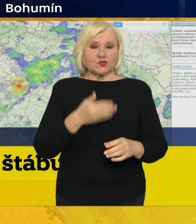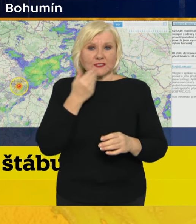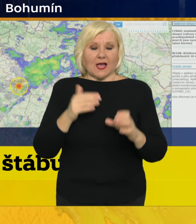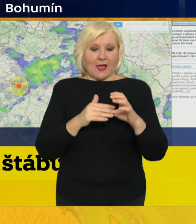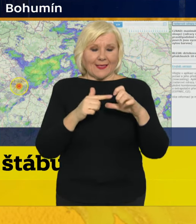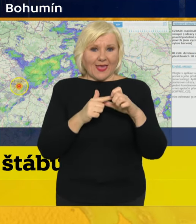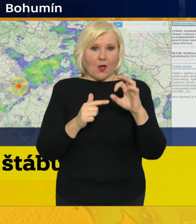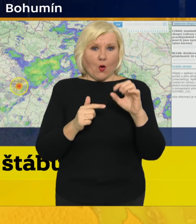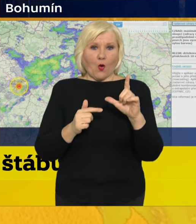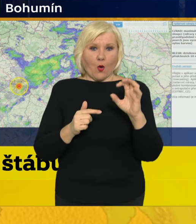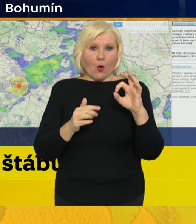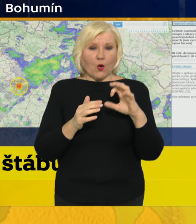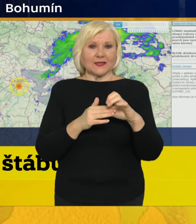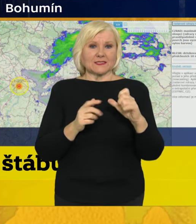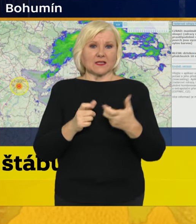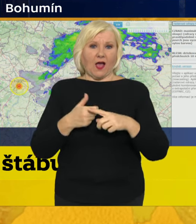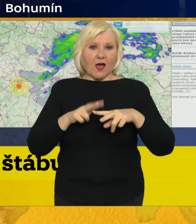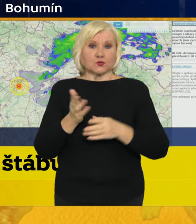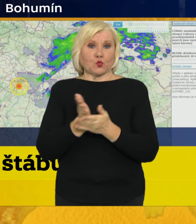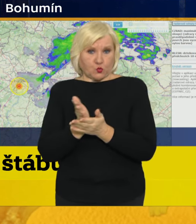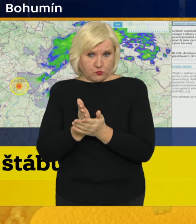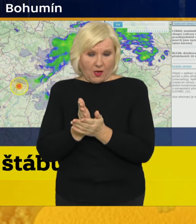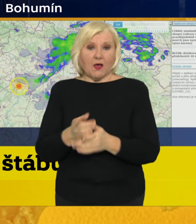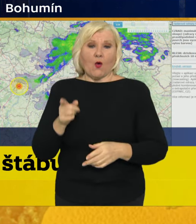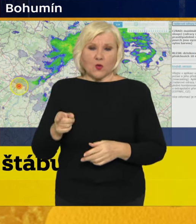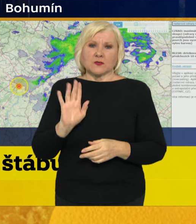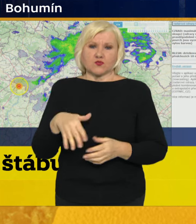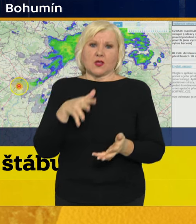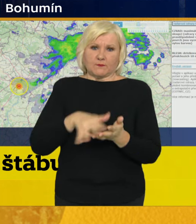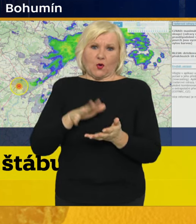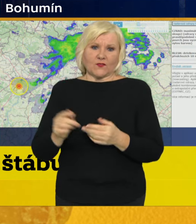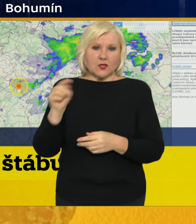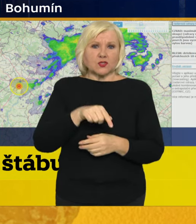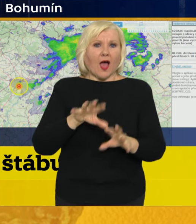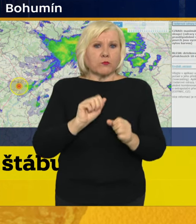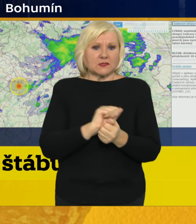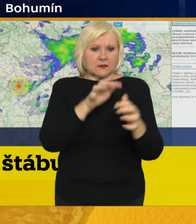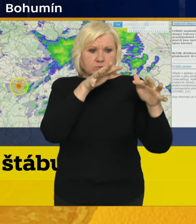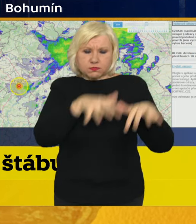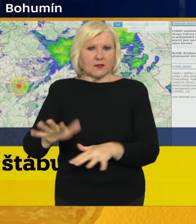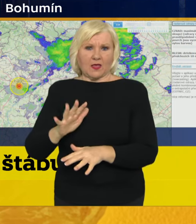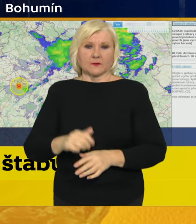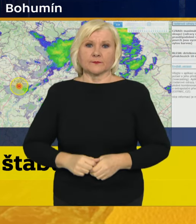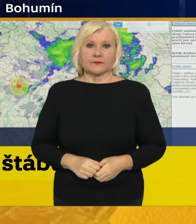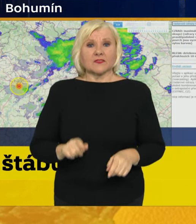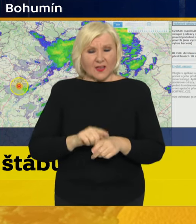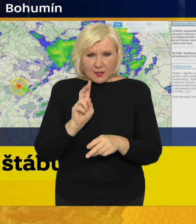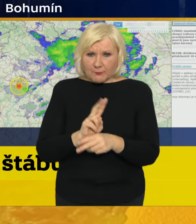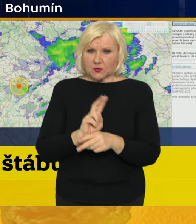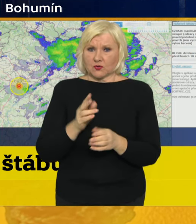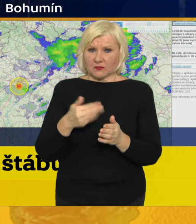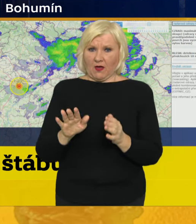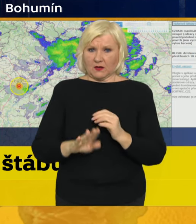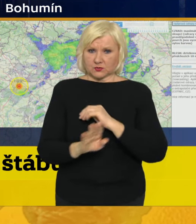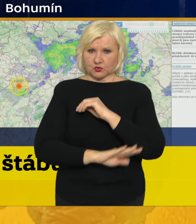mohla operativně prověřit tak, aby nedocházelo k sesuvům půdy. Nadále hrozí vývraty stromů a to i poté, co